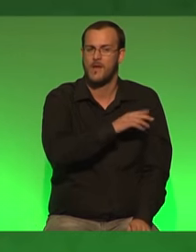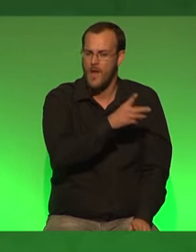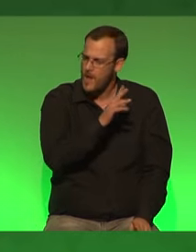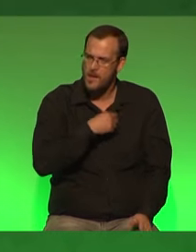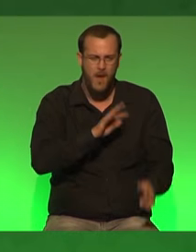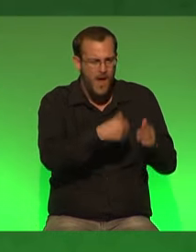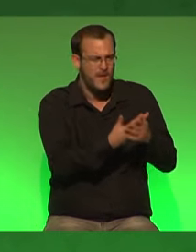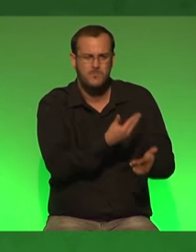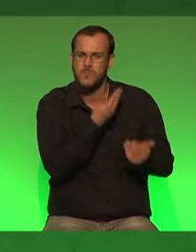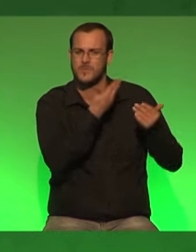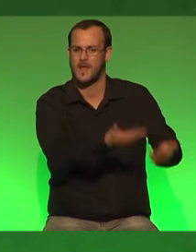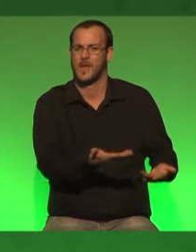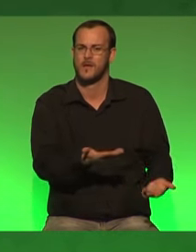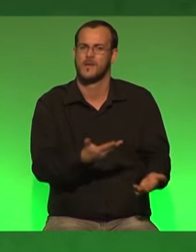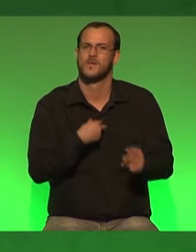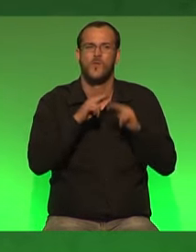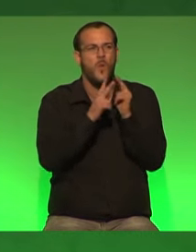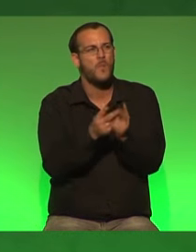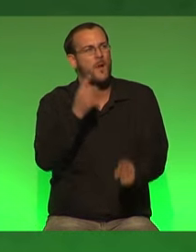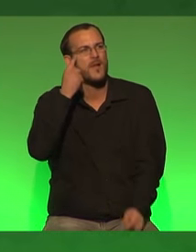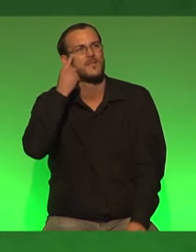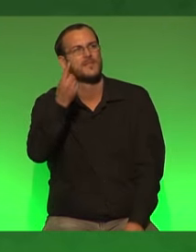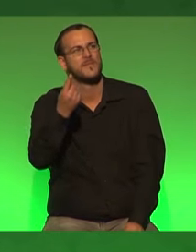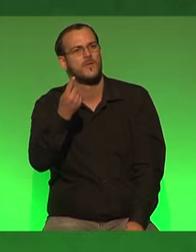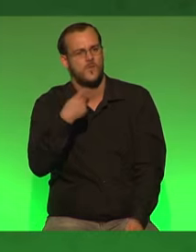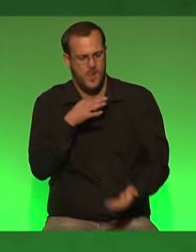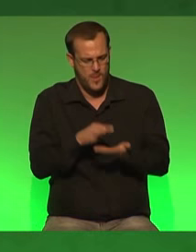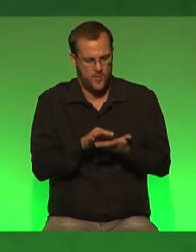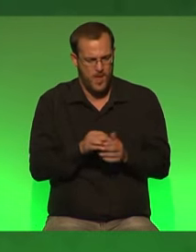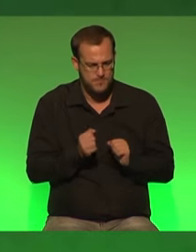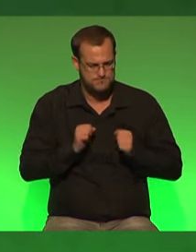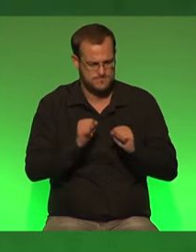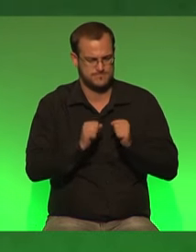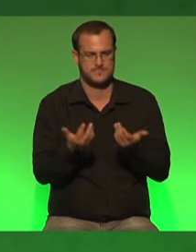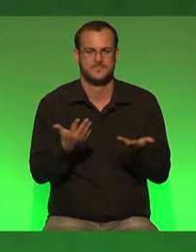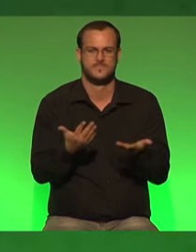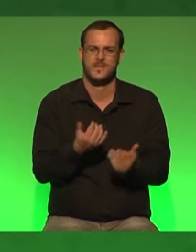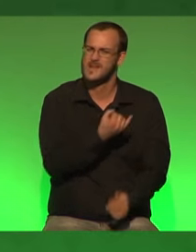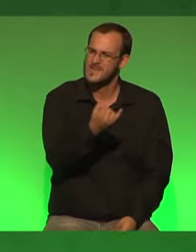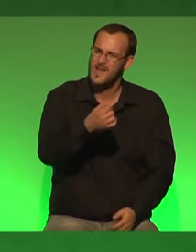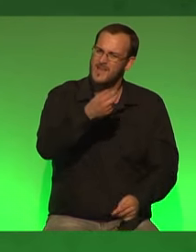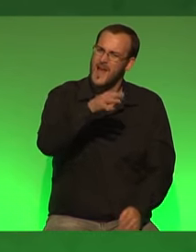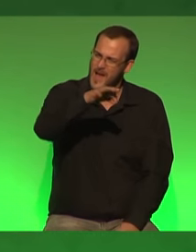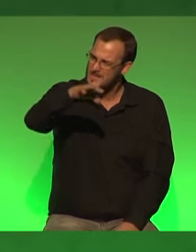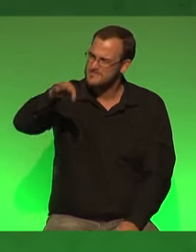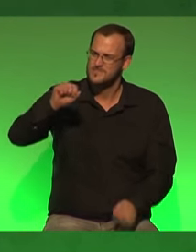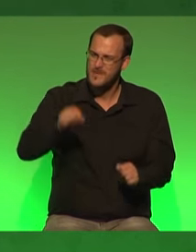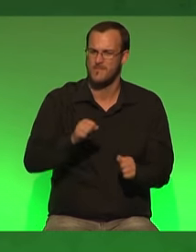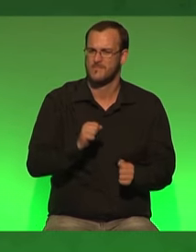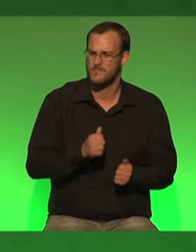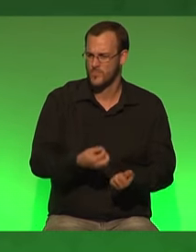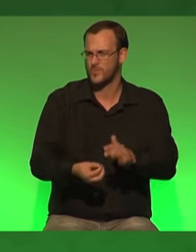angebote machen lasst uns global denken und lokal handeln und dass jede und jeder einzelne eben doch den unterschied machen kann